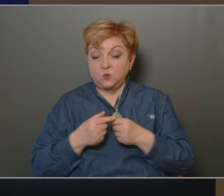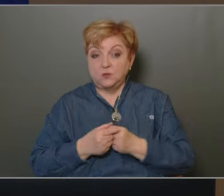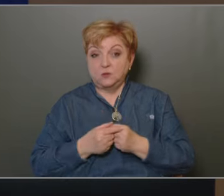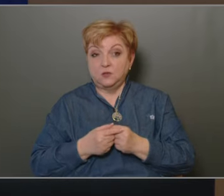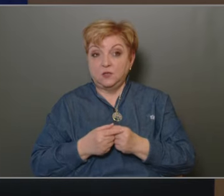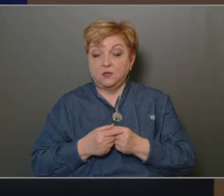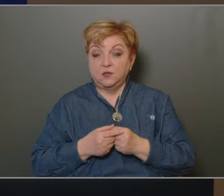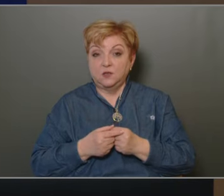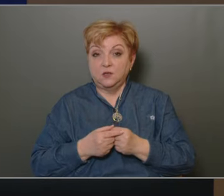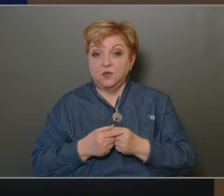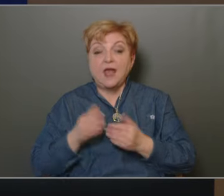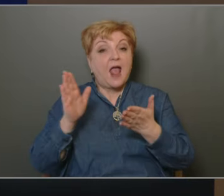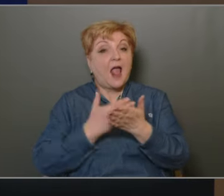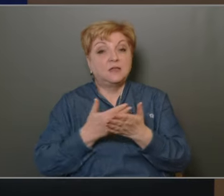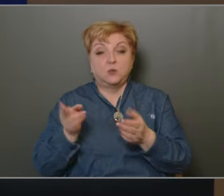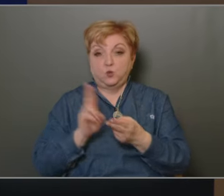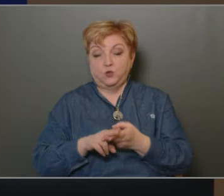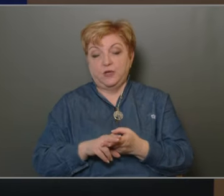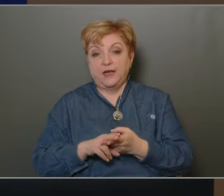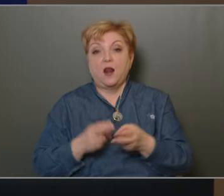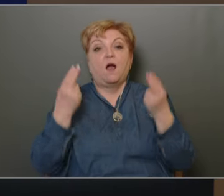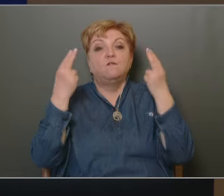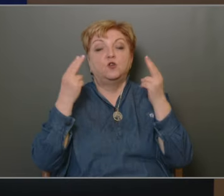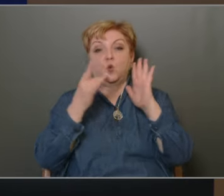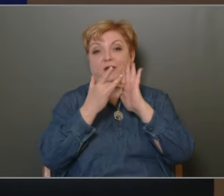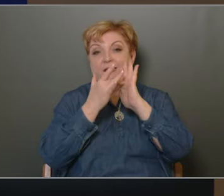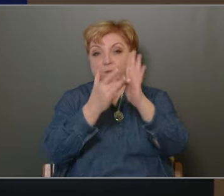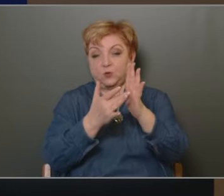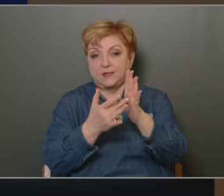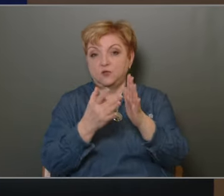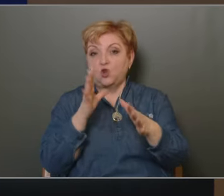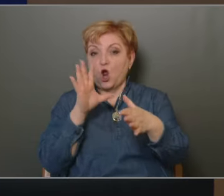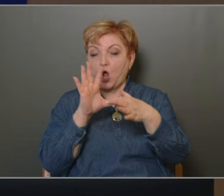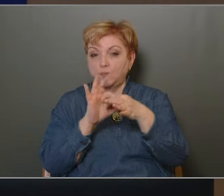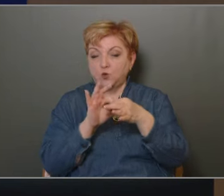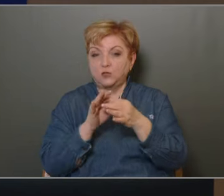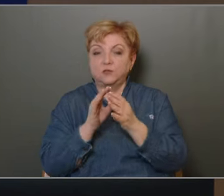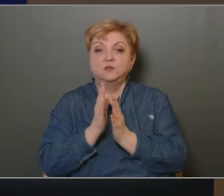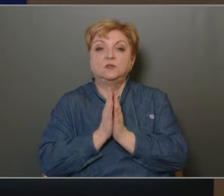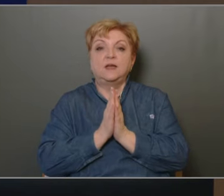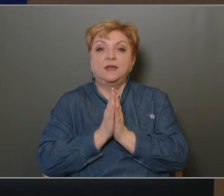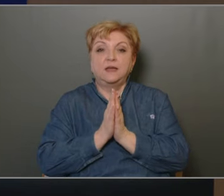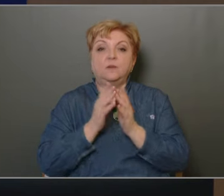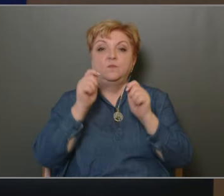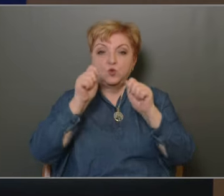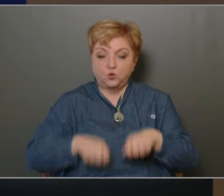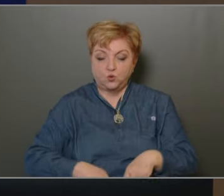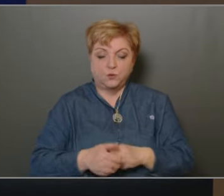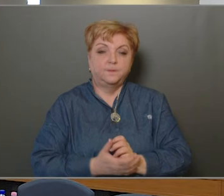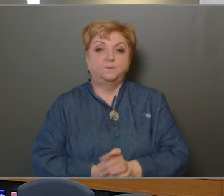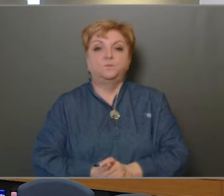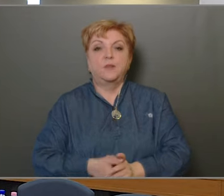hozatal egyszerű többséggel a vagyon kimutatással kapcsolatos. Kérdem, döntsünk!